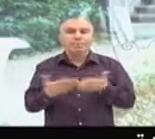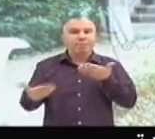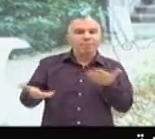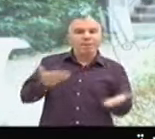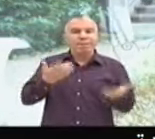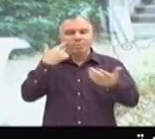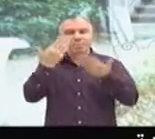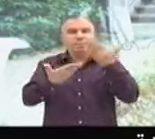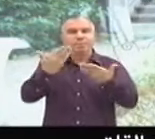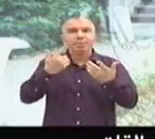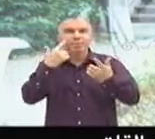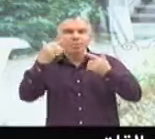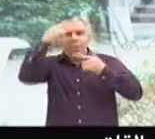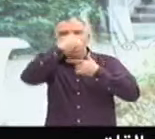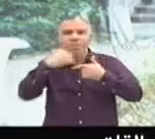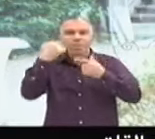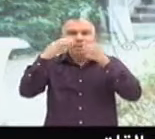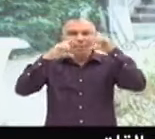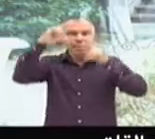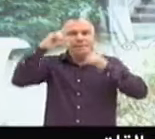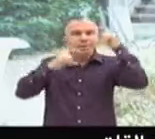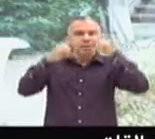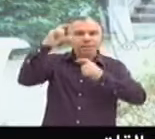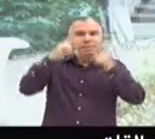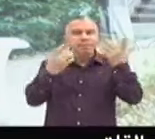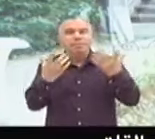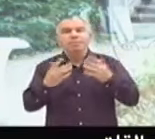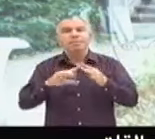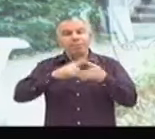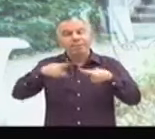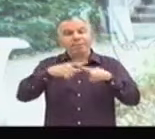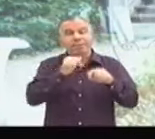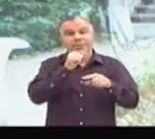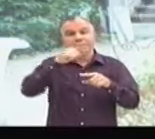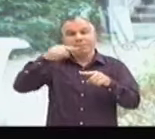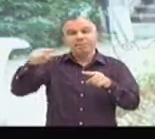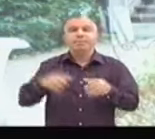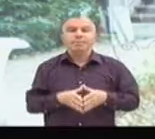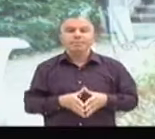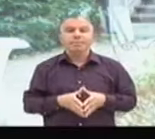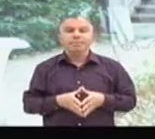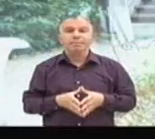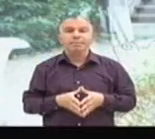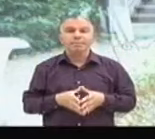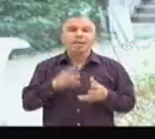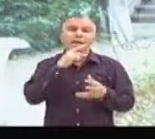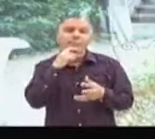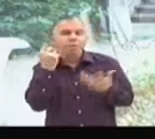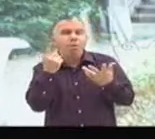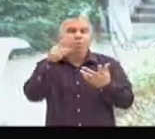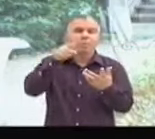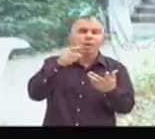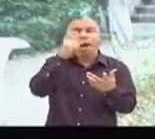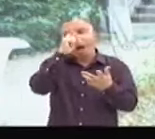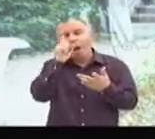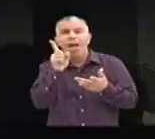petite bourgeoise certainement en moi. Il a une petite racaille. Il y a de la beauf attitude. y a une mère juive. Il y